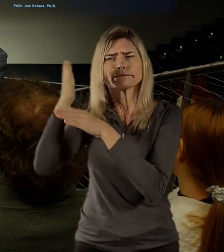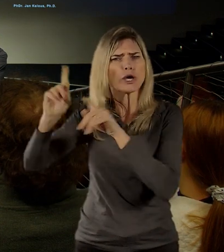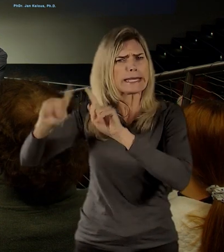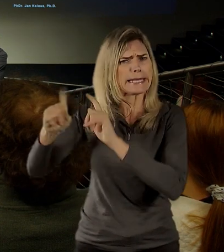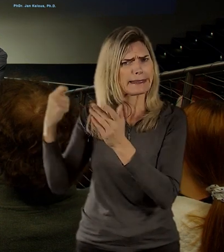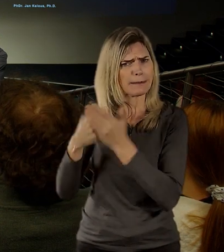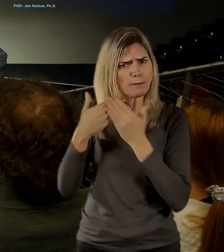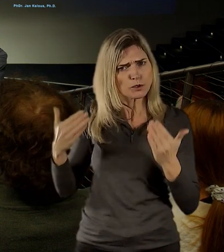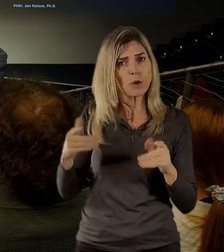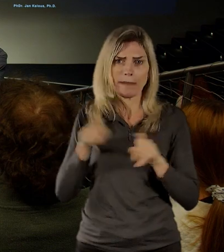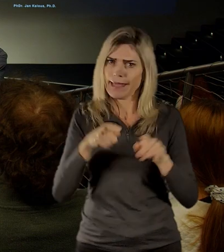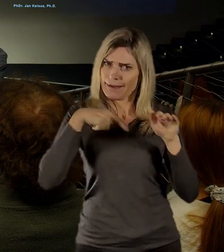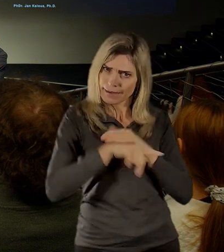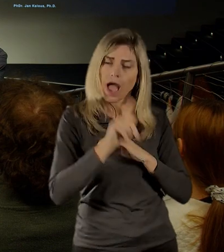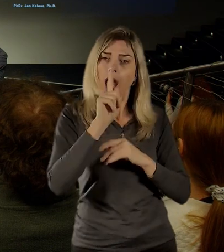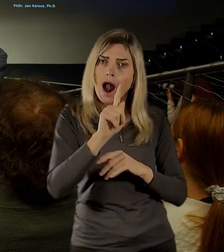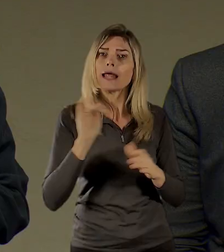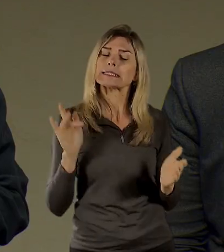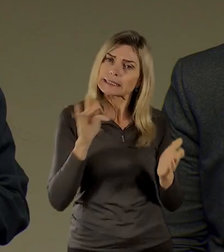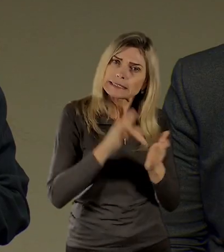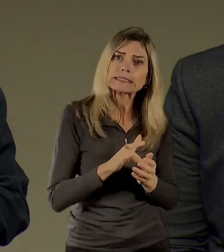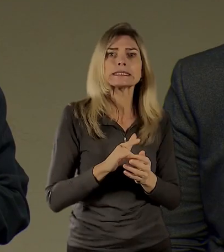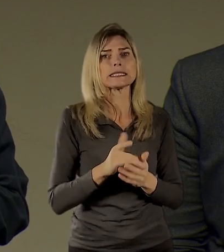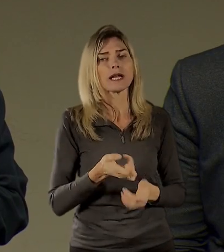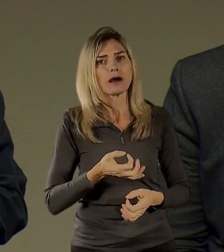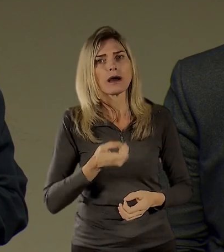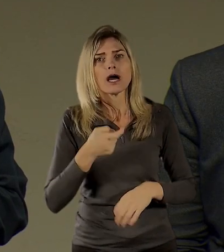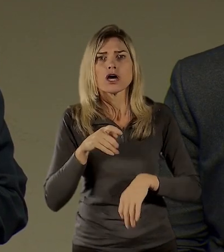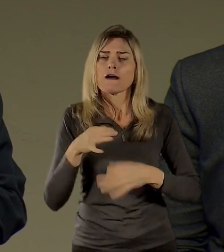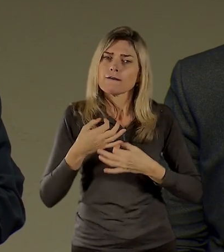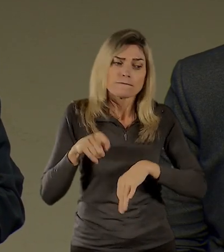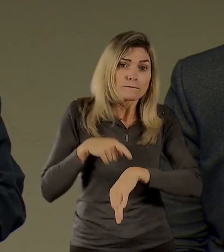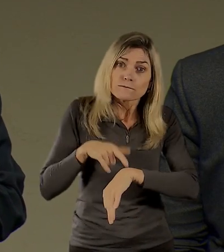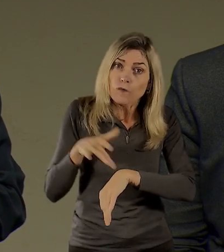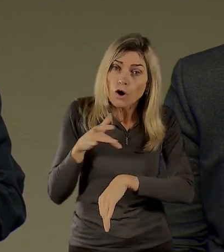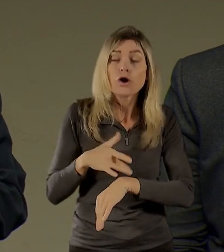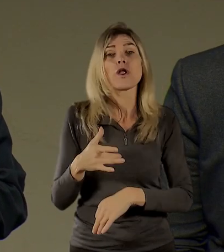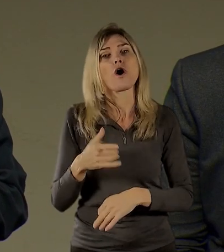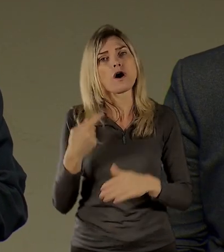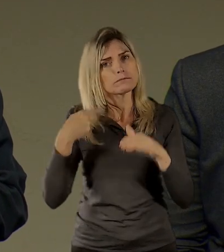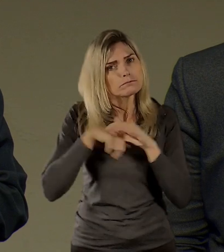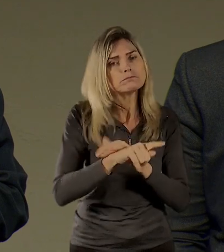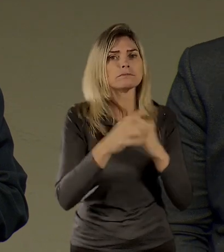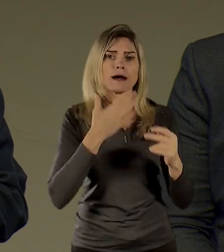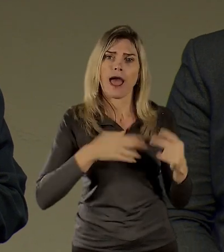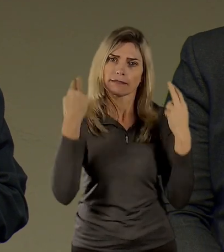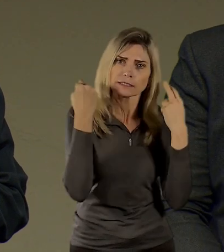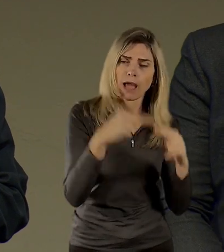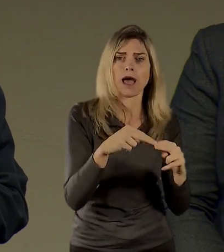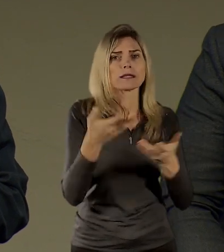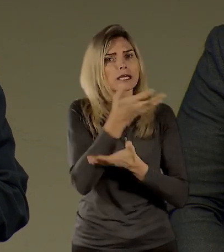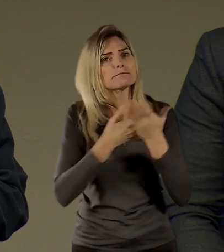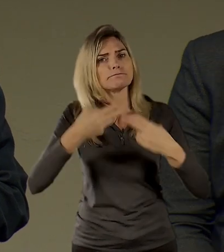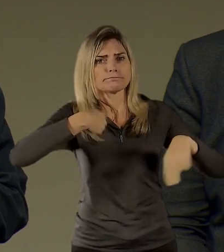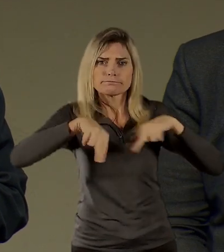skvělé, aby se tam lidé měli chuť a čas a náladu vracet, protože je to místo